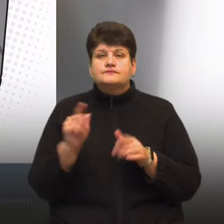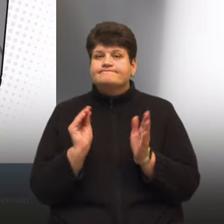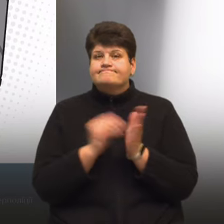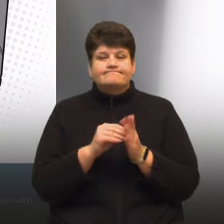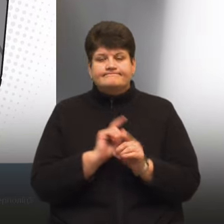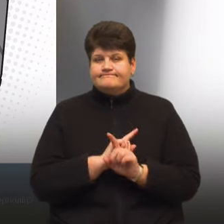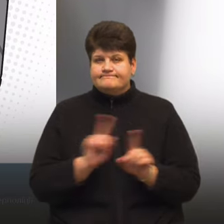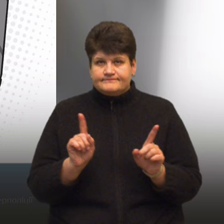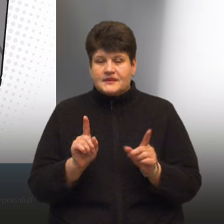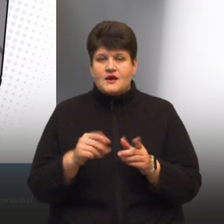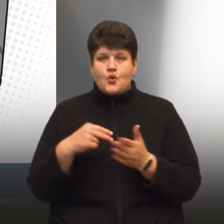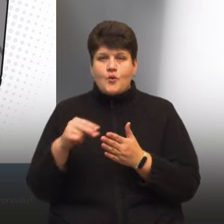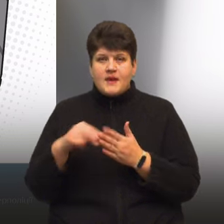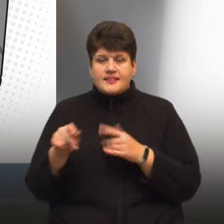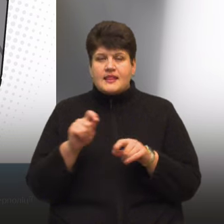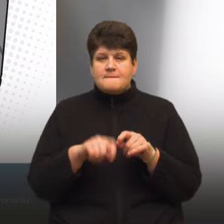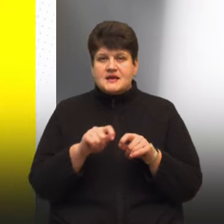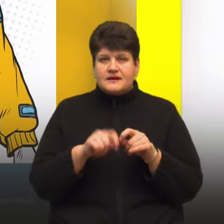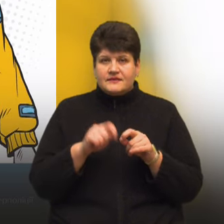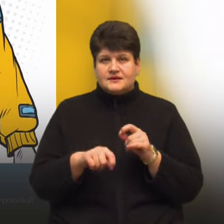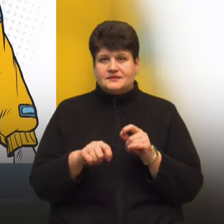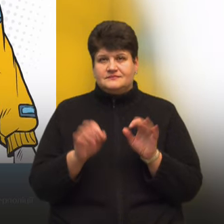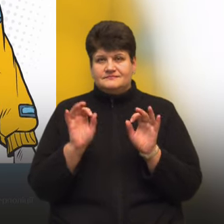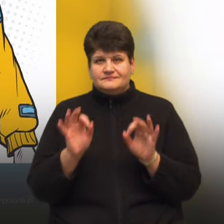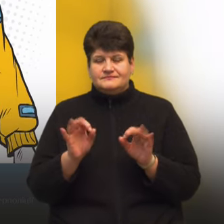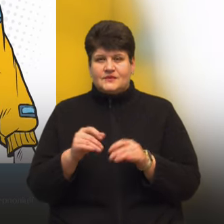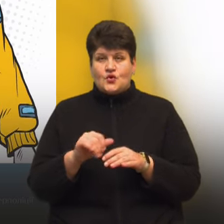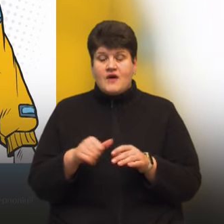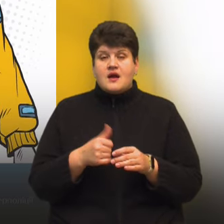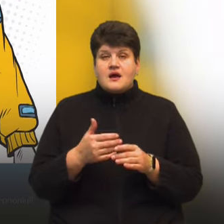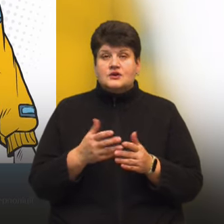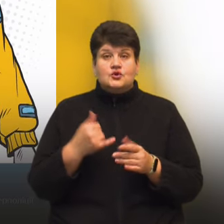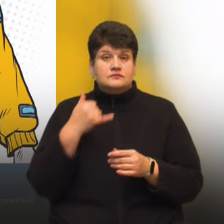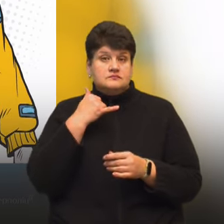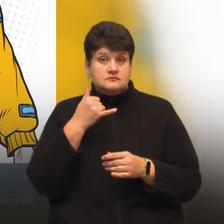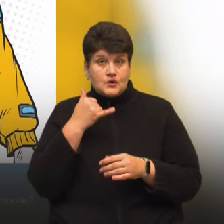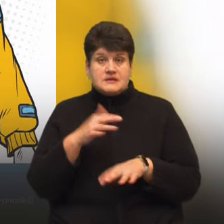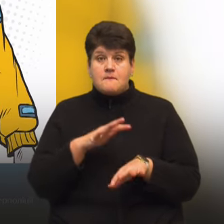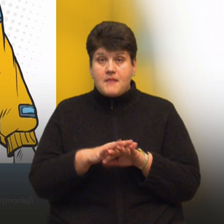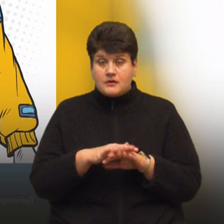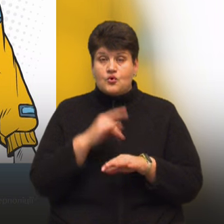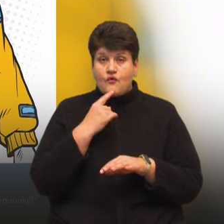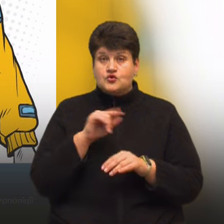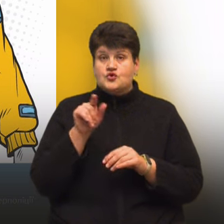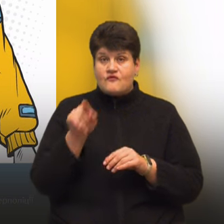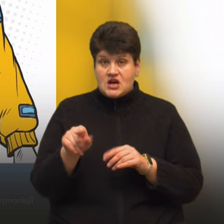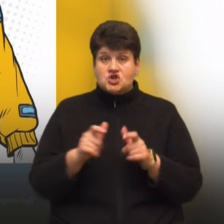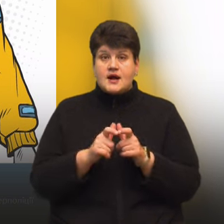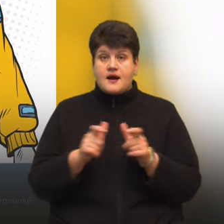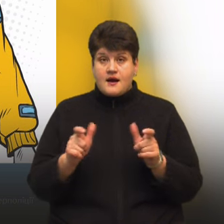перевірених ресурсах товари. Якщо до вас телефонують з банку і кажуть, що ваша карта